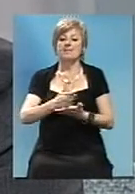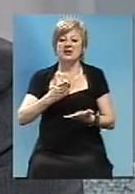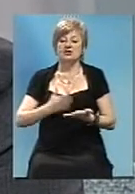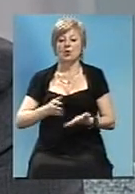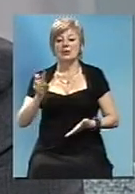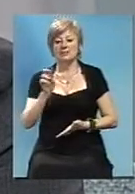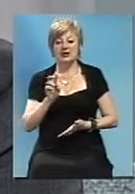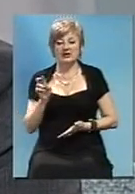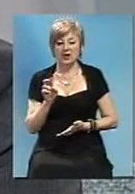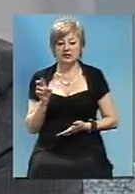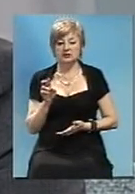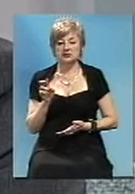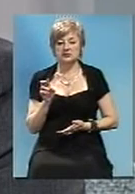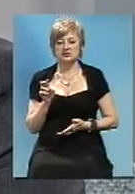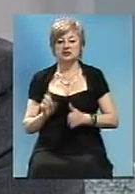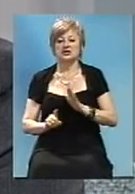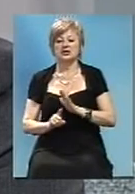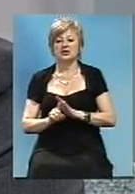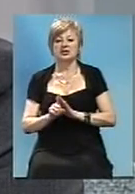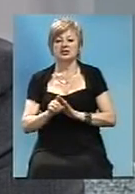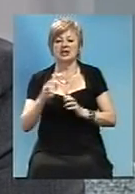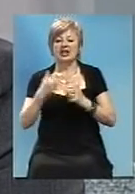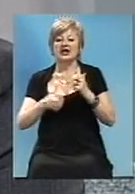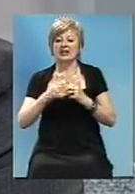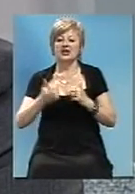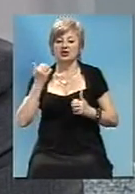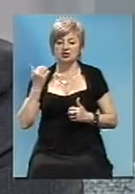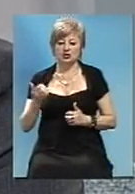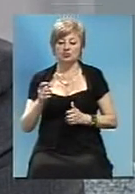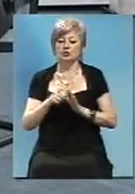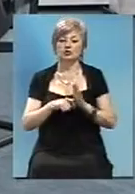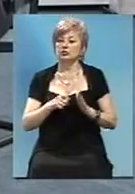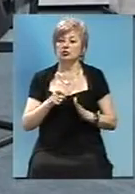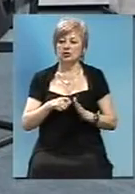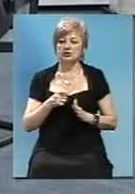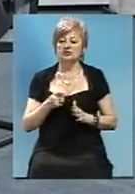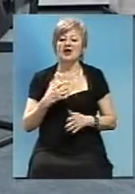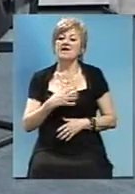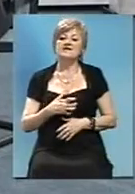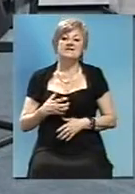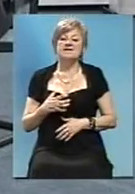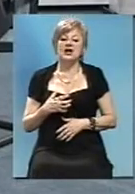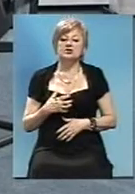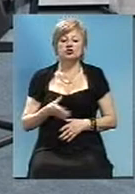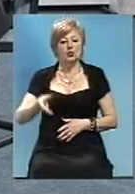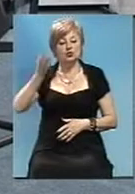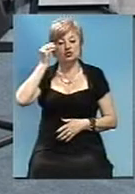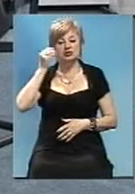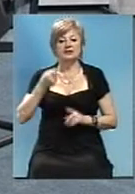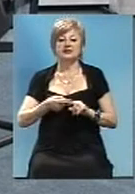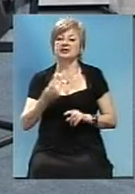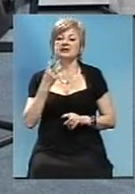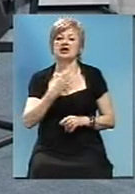Бердянським. І починається в Херсонській області і закінчується в Донецькій області. Враховуючи важливість всіх цих трьох трас,